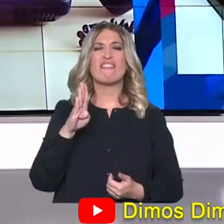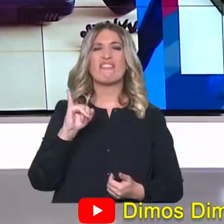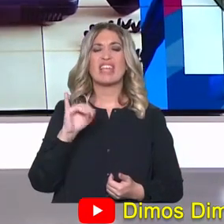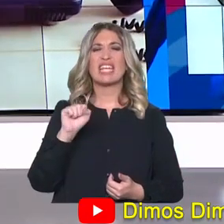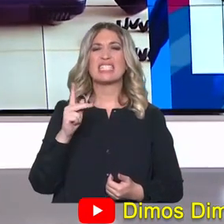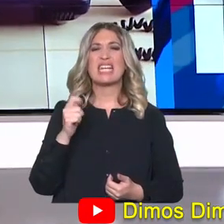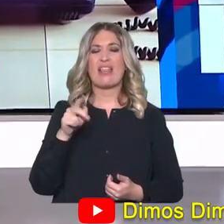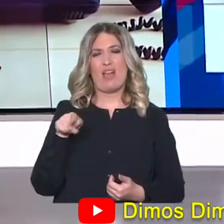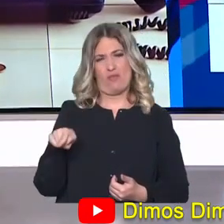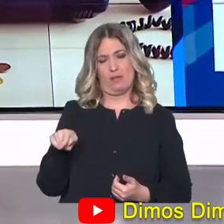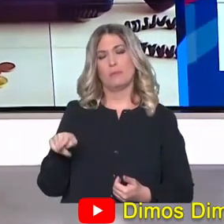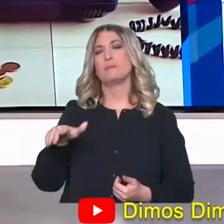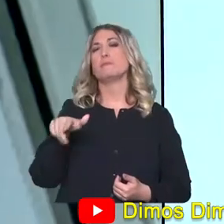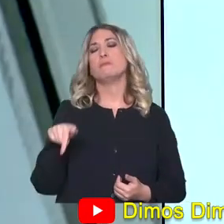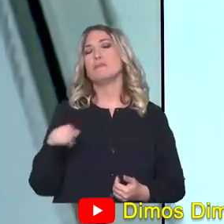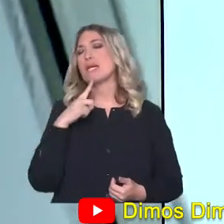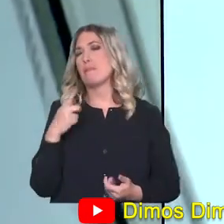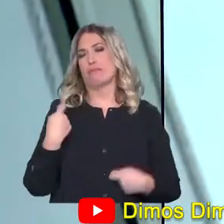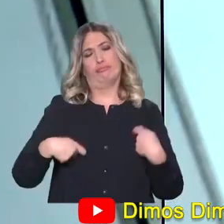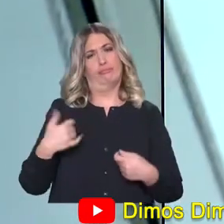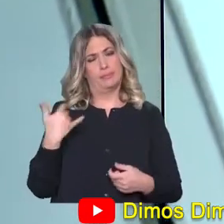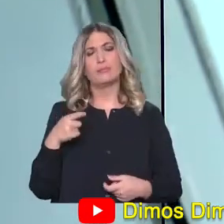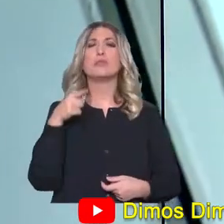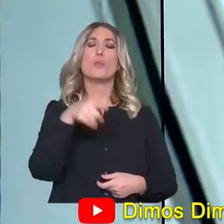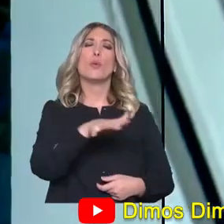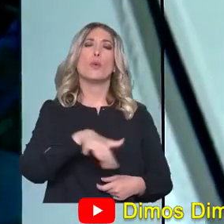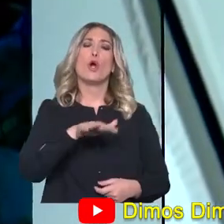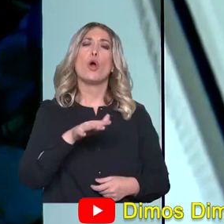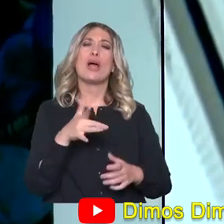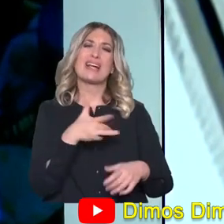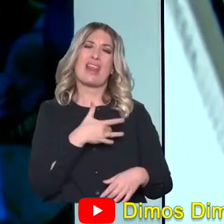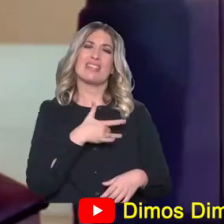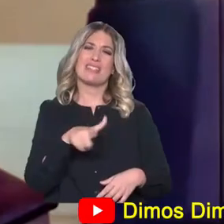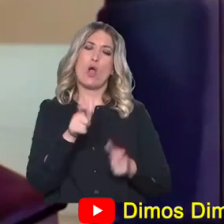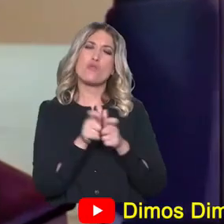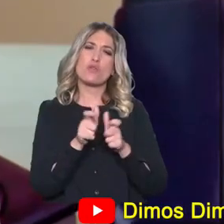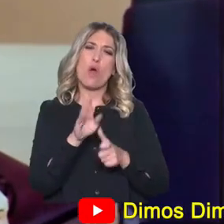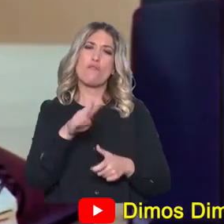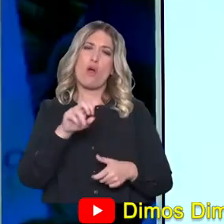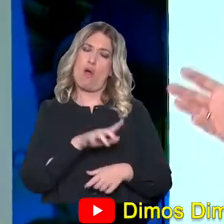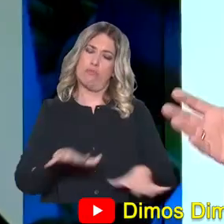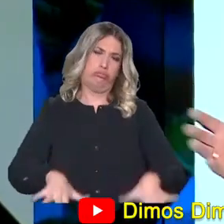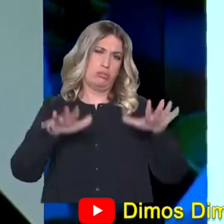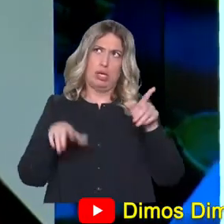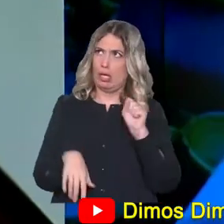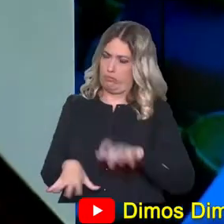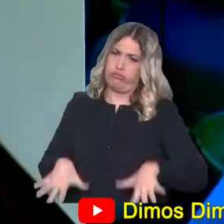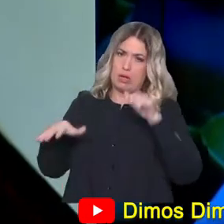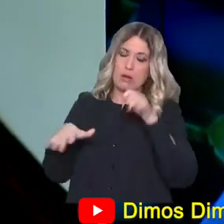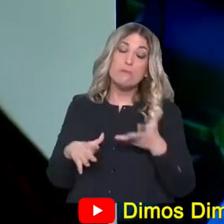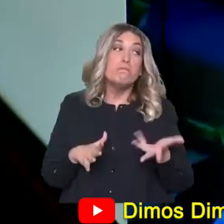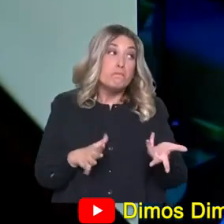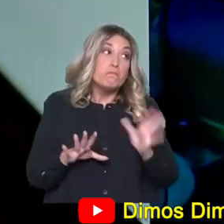μένει στο βλοχό, περιοχή που έχει πληγεί ίσως περισσότερο από όλες. Βούλιαξε χειροελεκτικά. Δεν ξέρω πώς θα καταφέρει να συνέλθει.